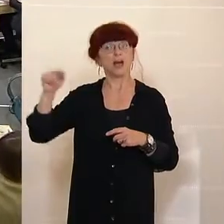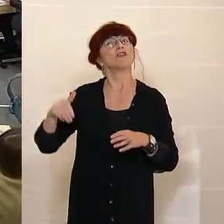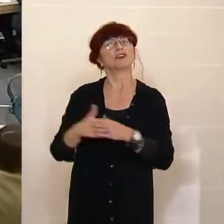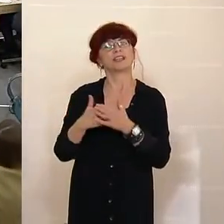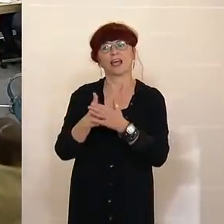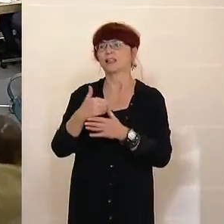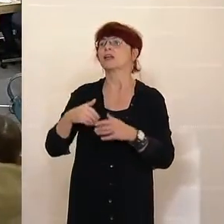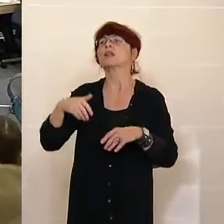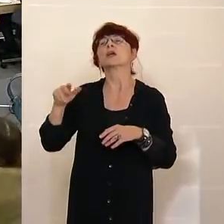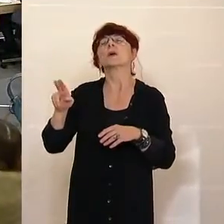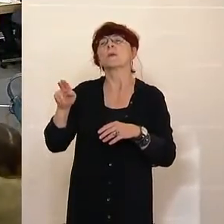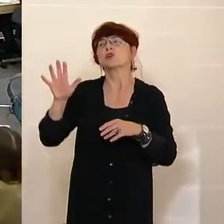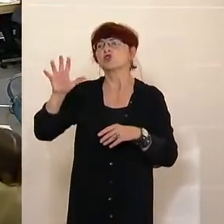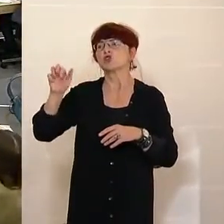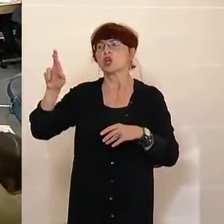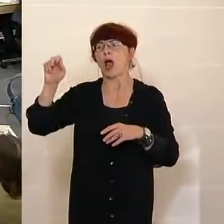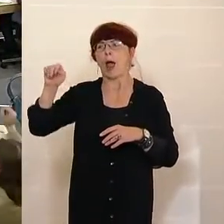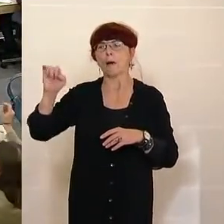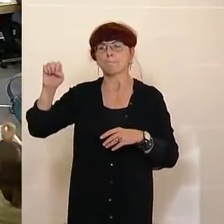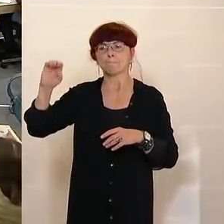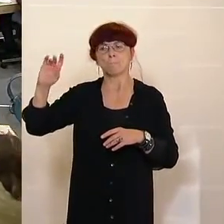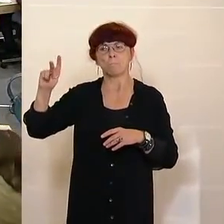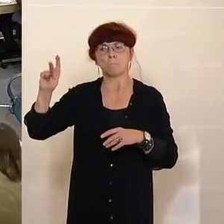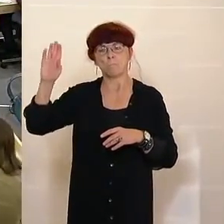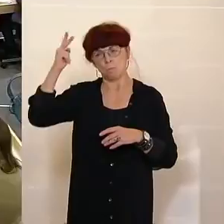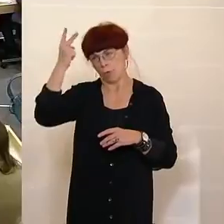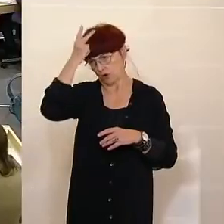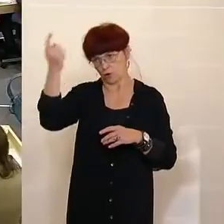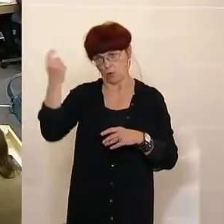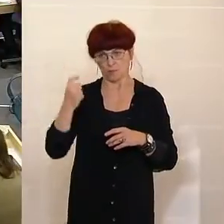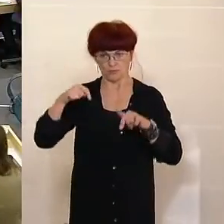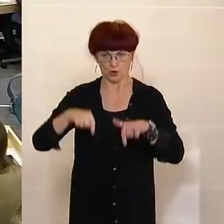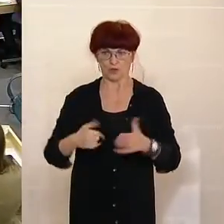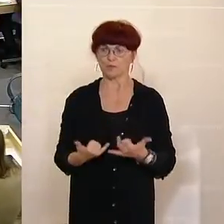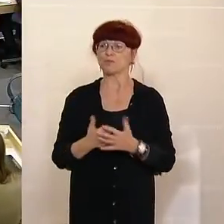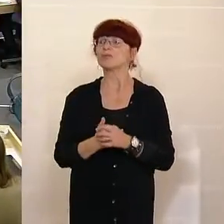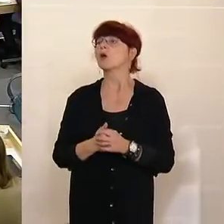Umfang ausgedrückt und die Packungen werden mit ins Plenum gebracht.